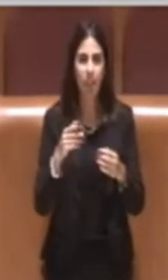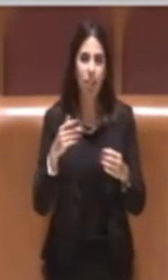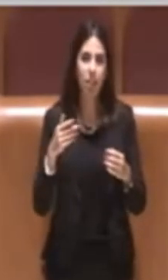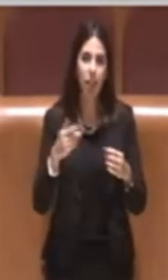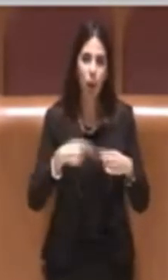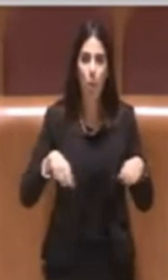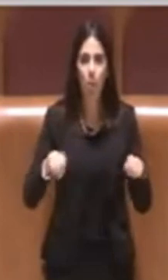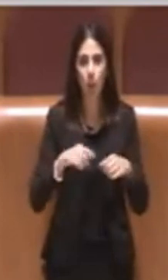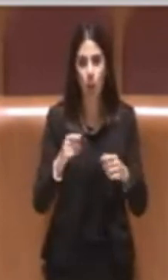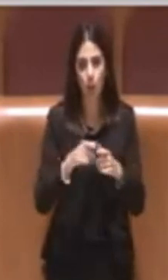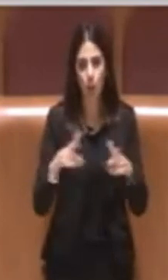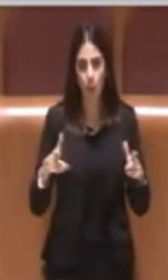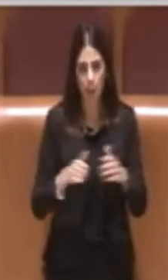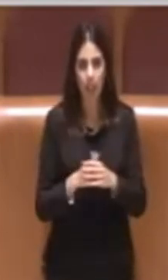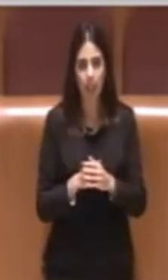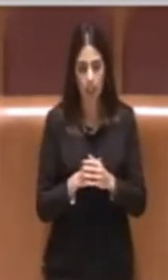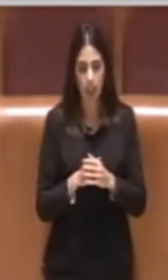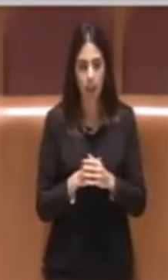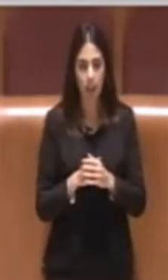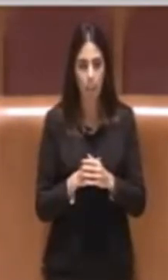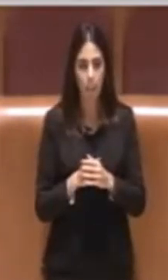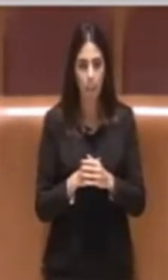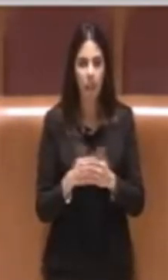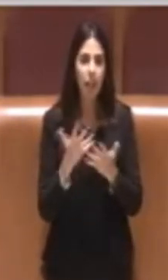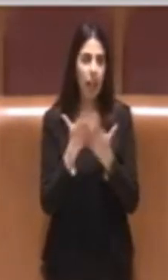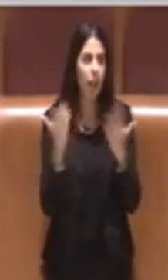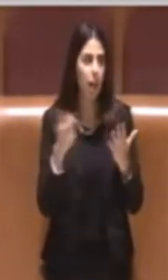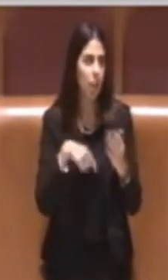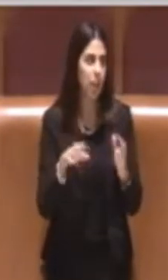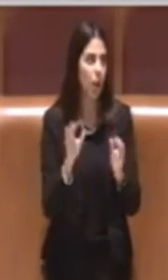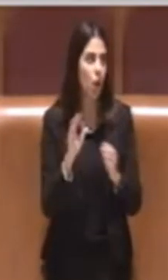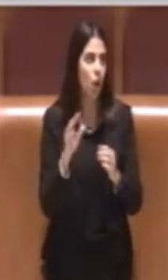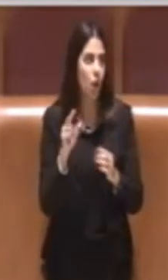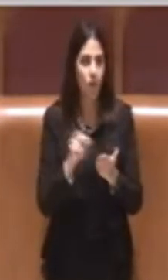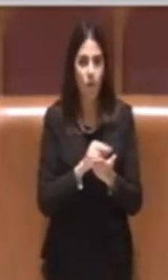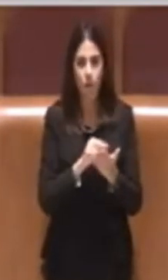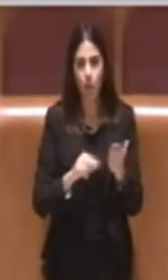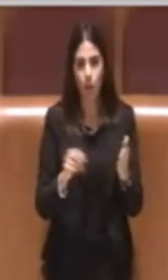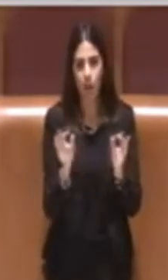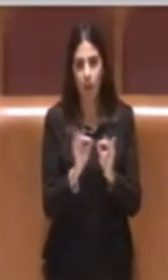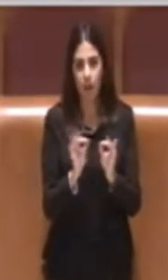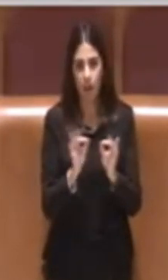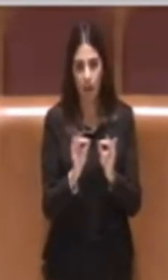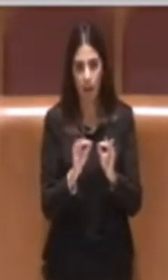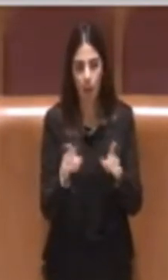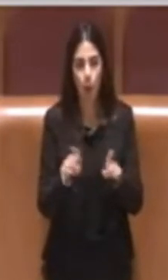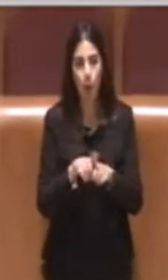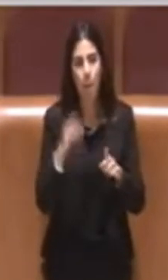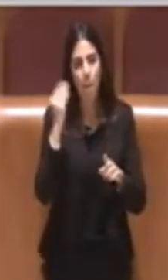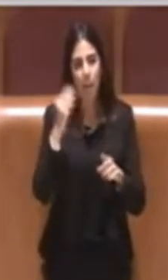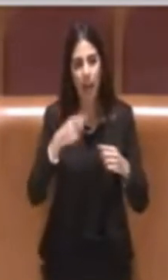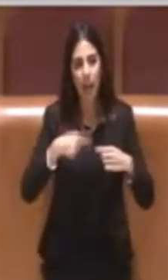urbanistica e ovviamente il nostro voto sarà favorevole come il parere della Commissione. Grazie.